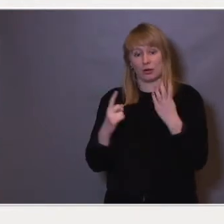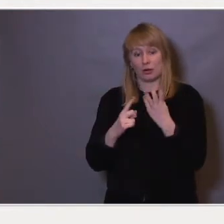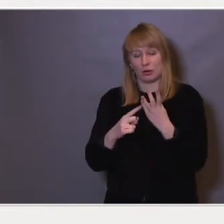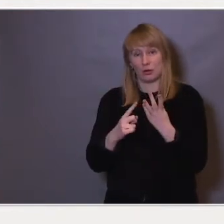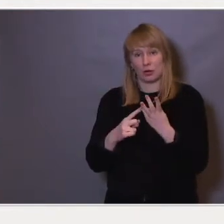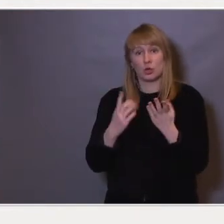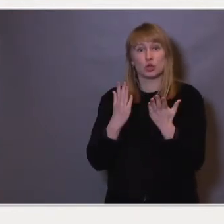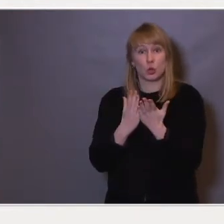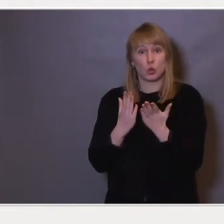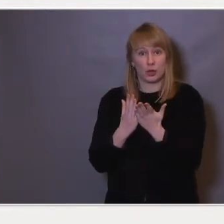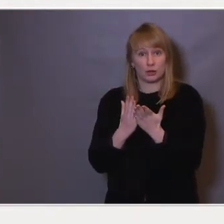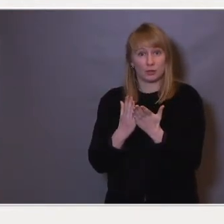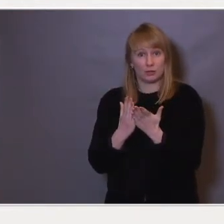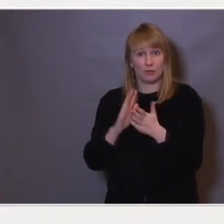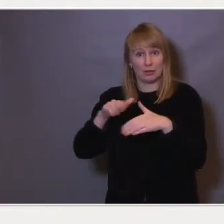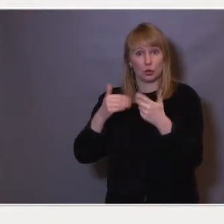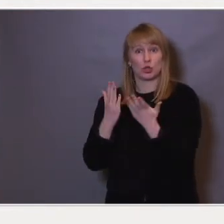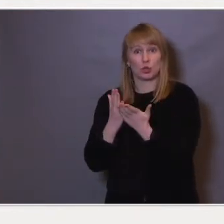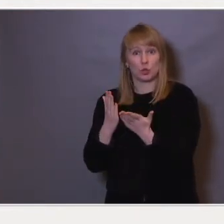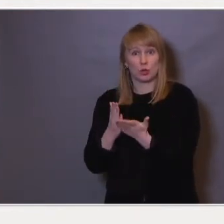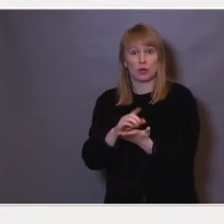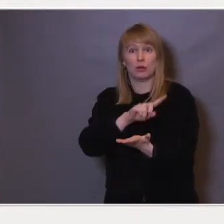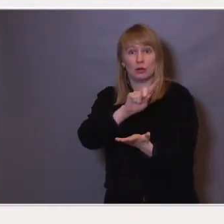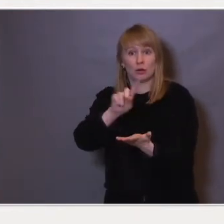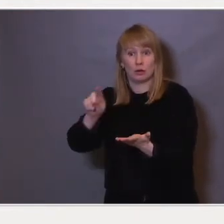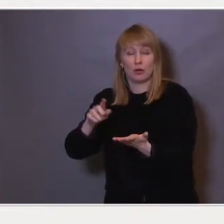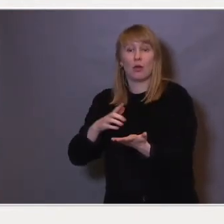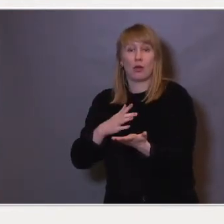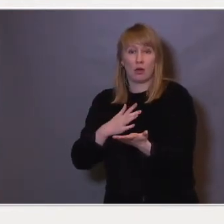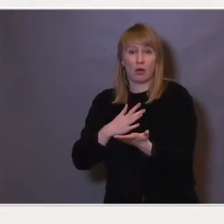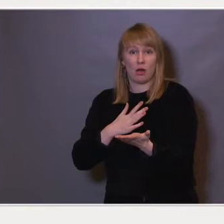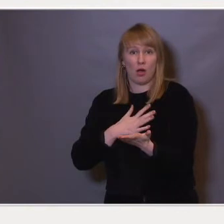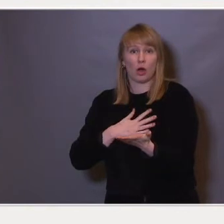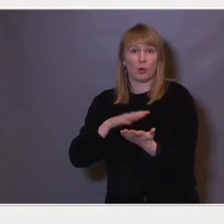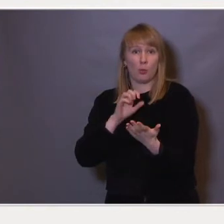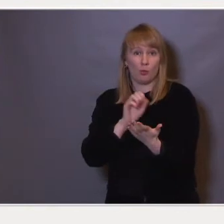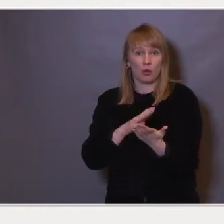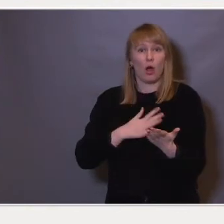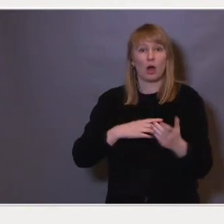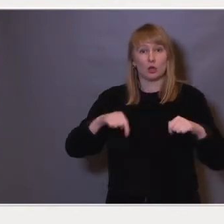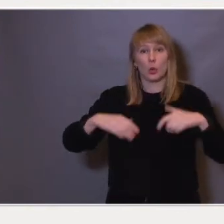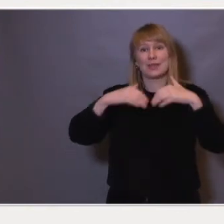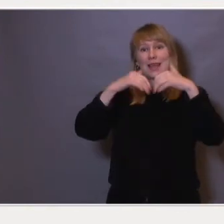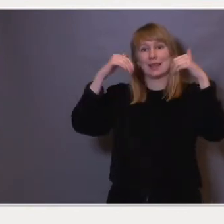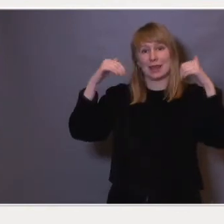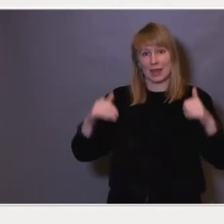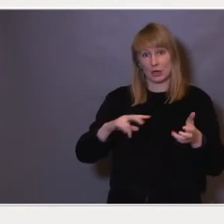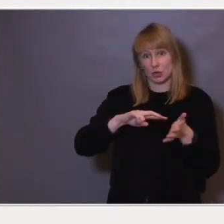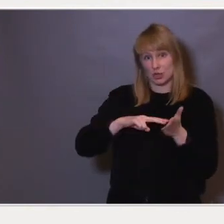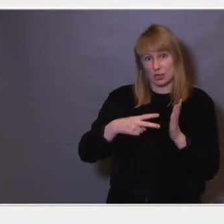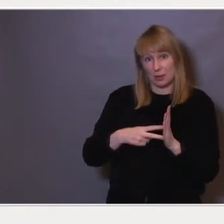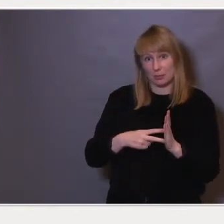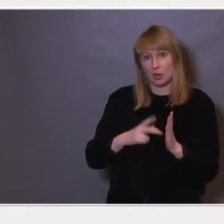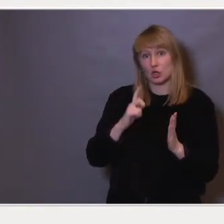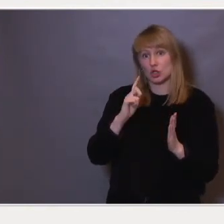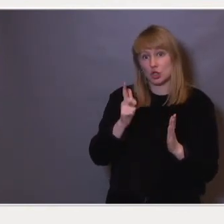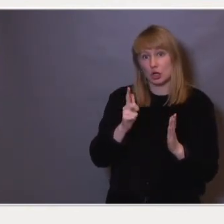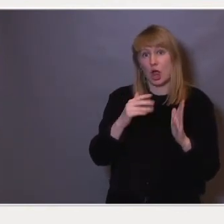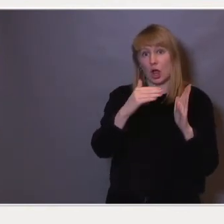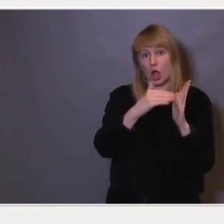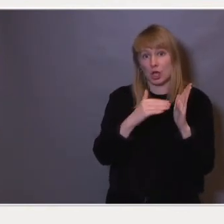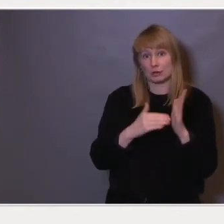videregående skoler i de byene der man i dag har veldig segregerte systemer, fordi det er